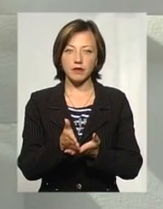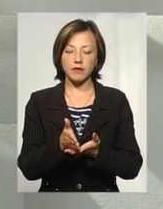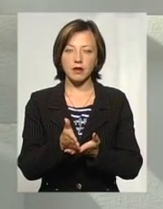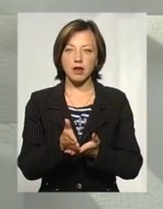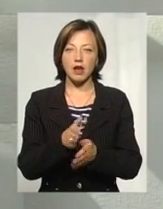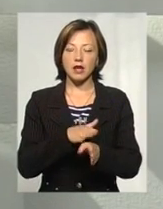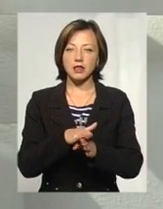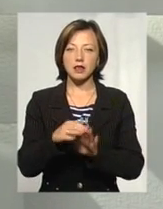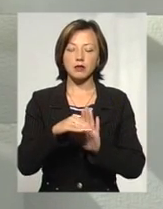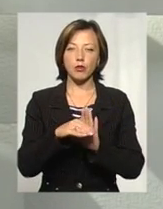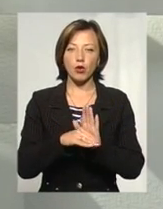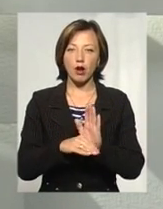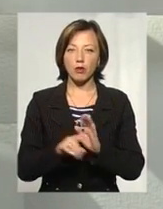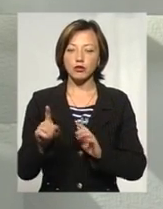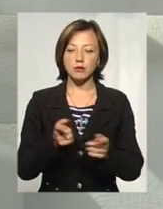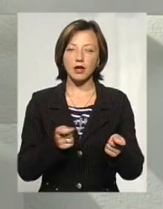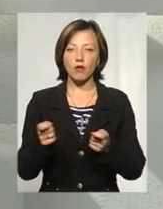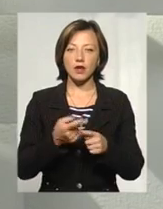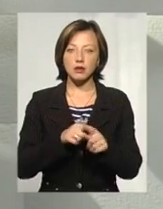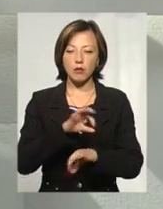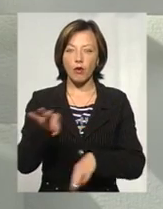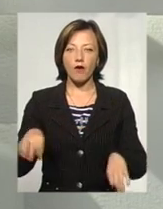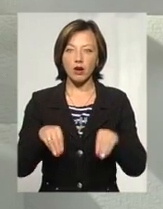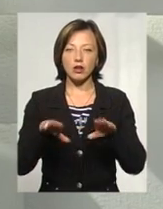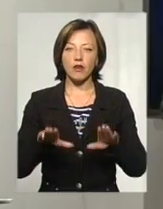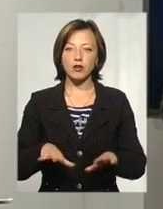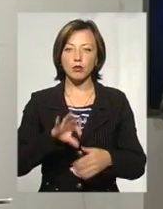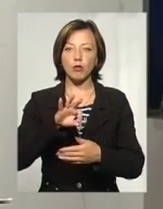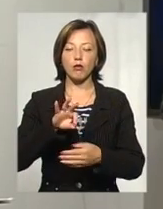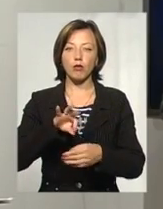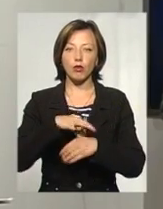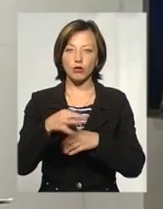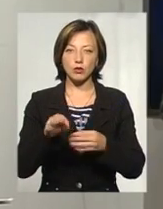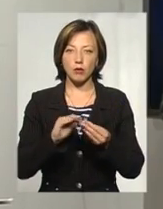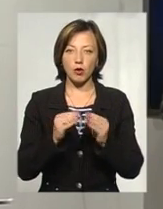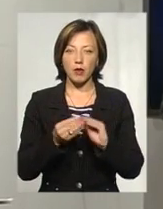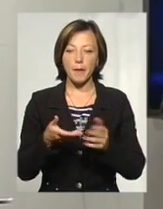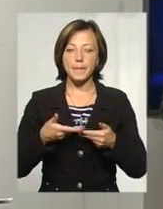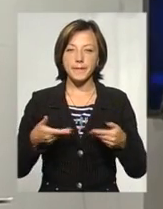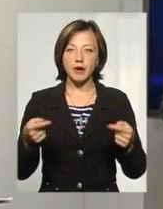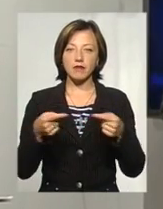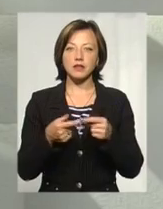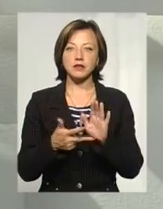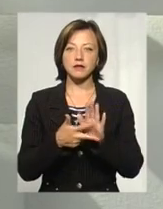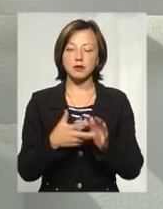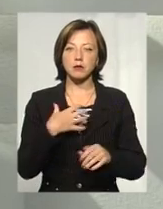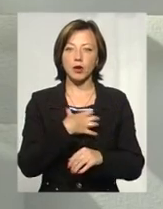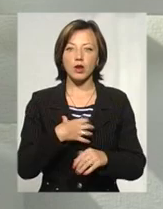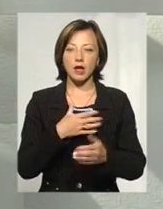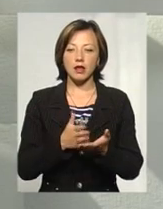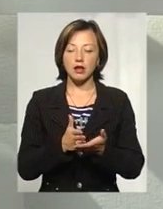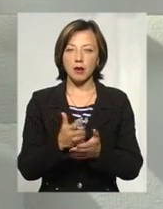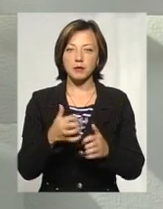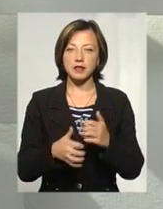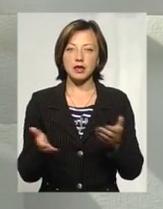скерувати ці проєкти на вирішення таких болючих для нашого міста проблем. Ми визначили 8 пріоритетних напрямків,